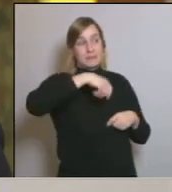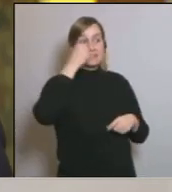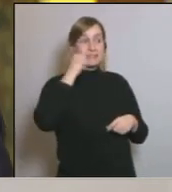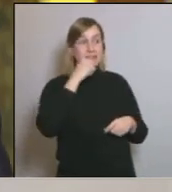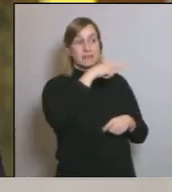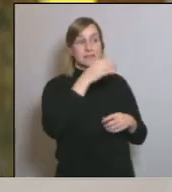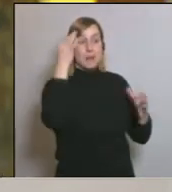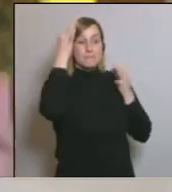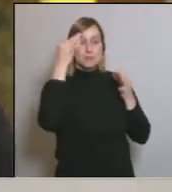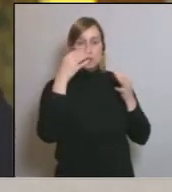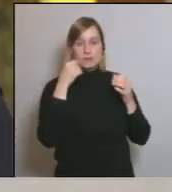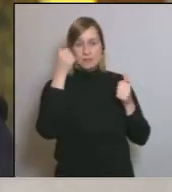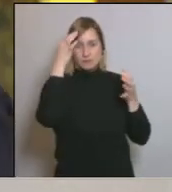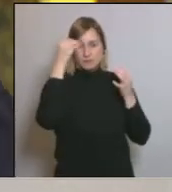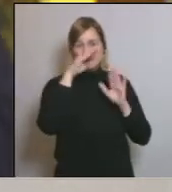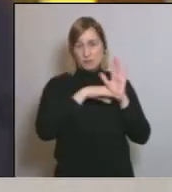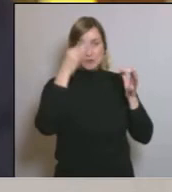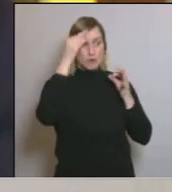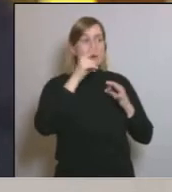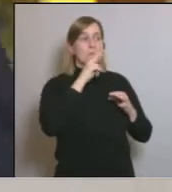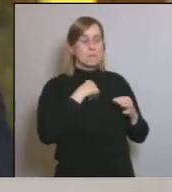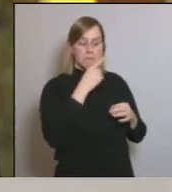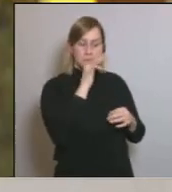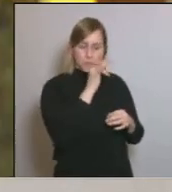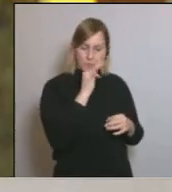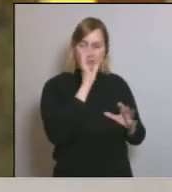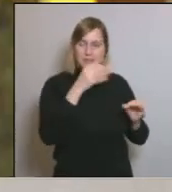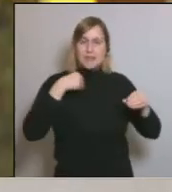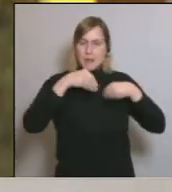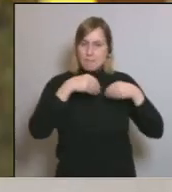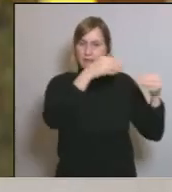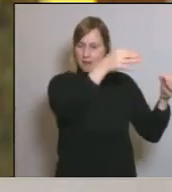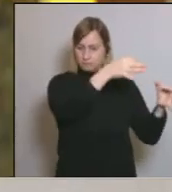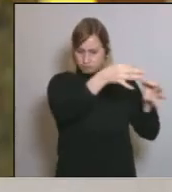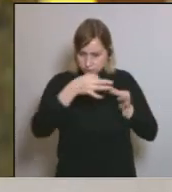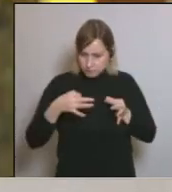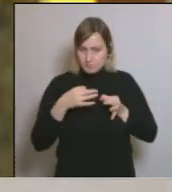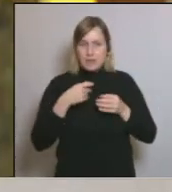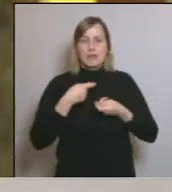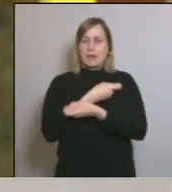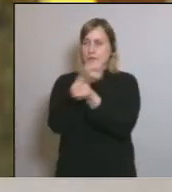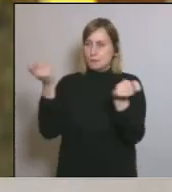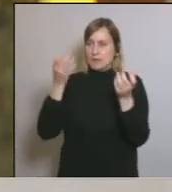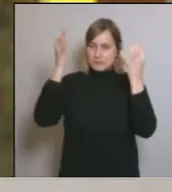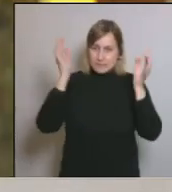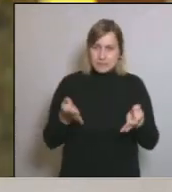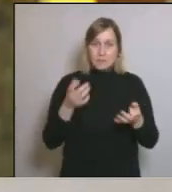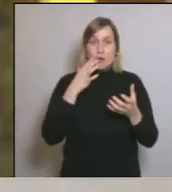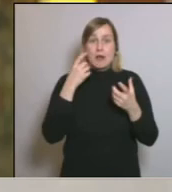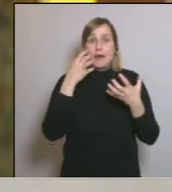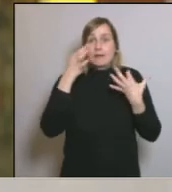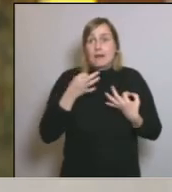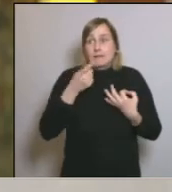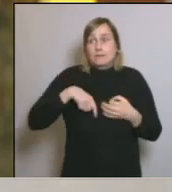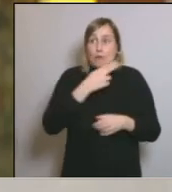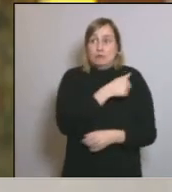concretes, ens prometen que sí, que arribarà aquest material, que el material es distribuirà, però la realitat és la que viuen els nostres